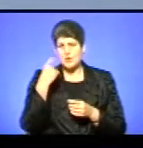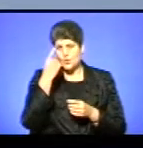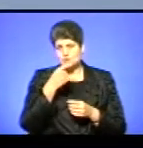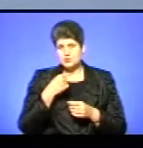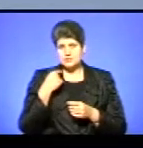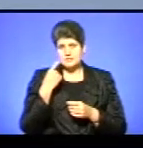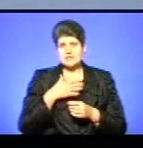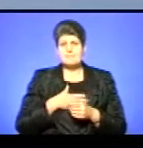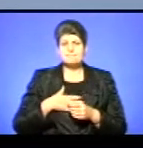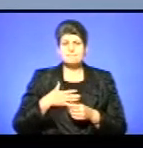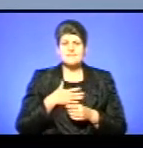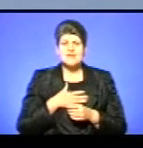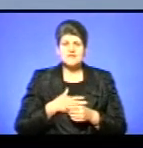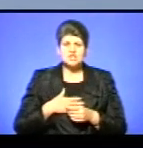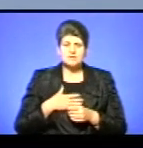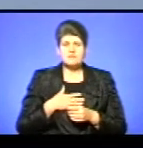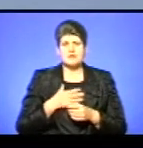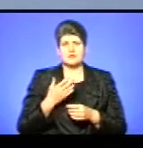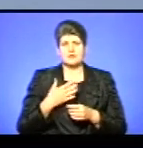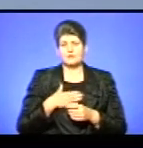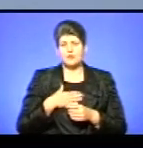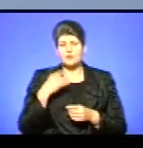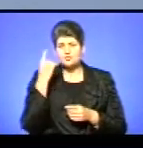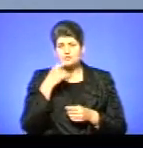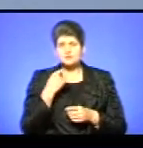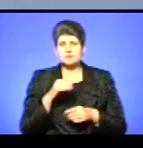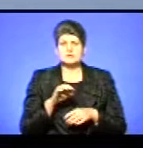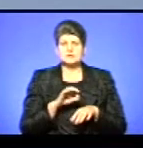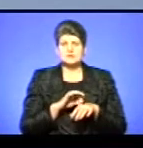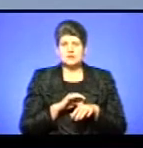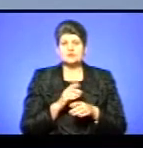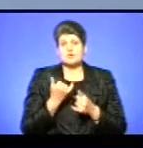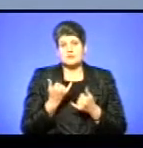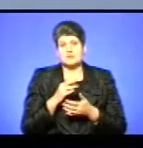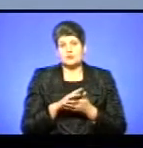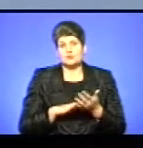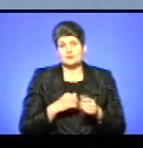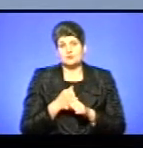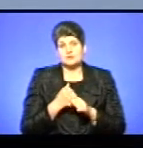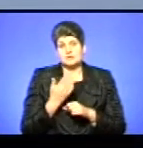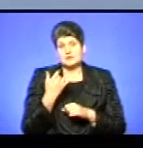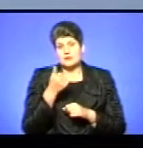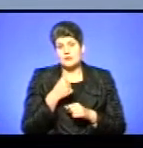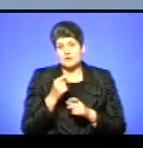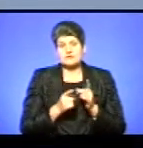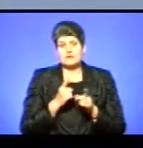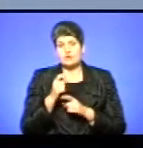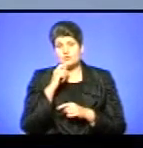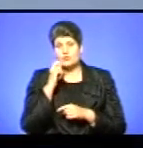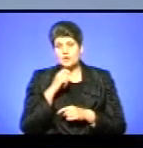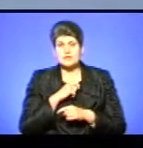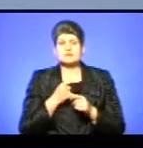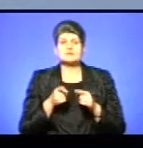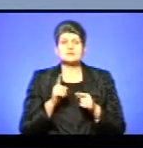переживання, і моя особиста мотивація, і те, що я зараз роблю і продовжую робити вже декілька років з реформами в країні –